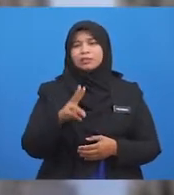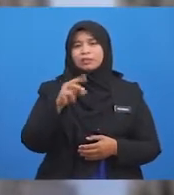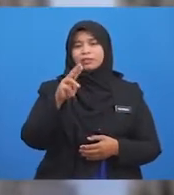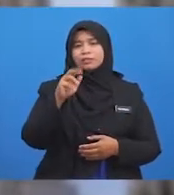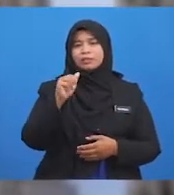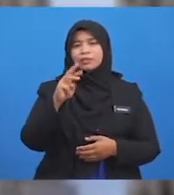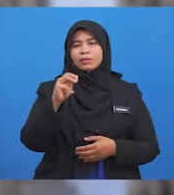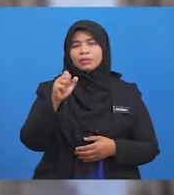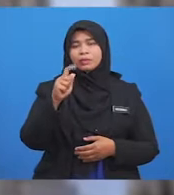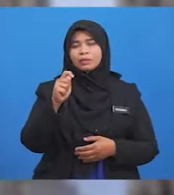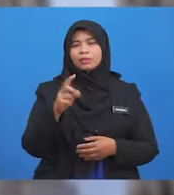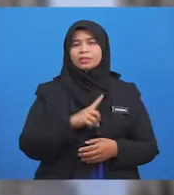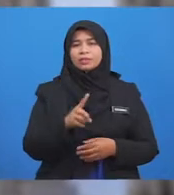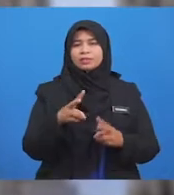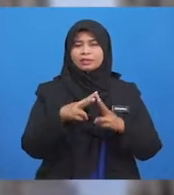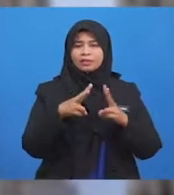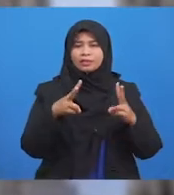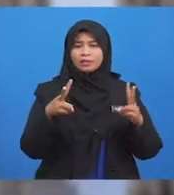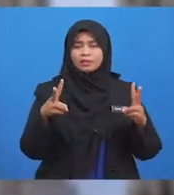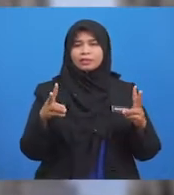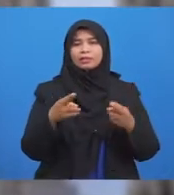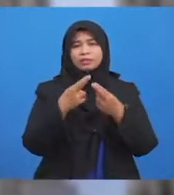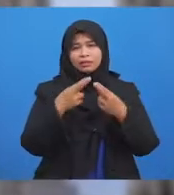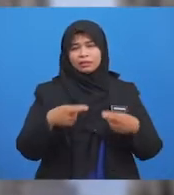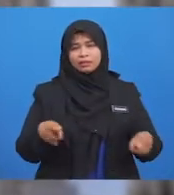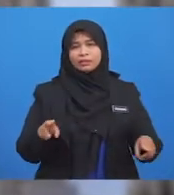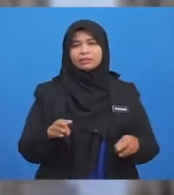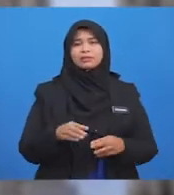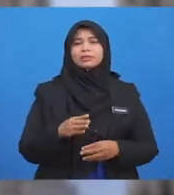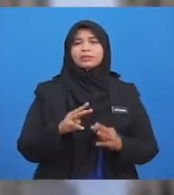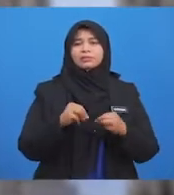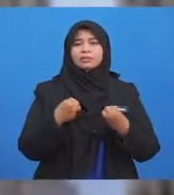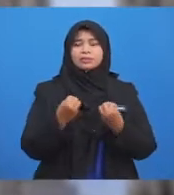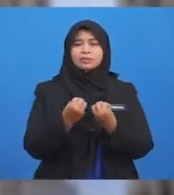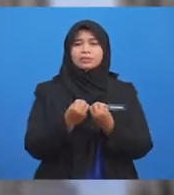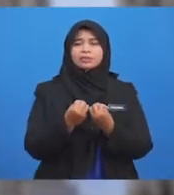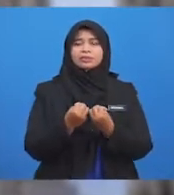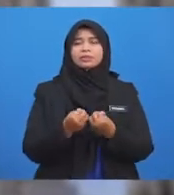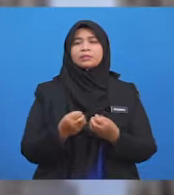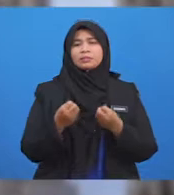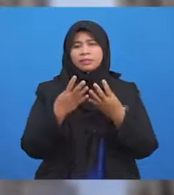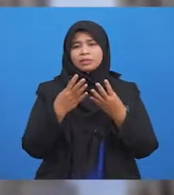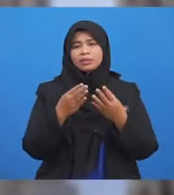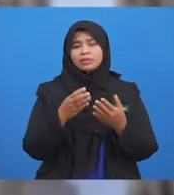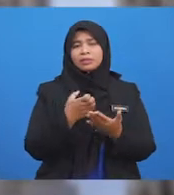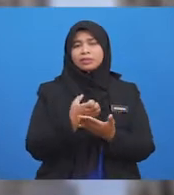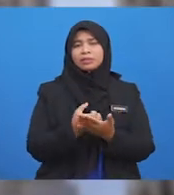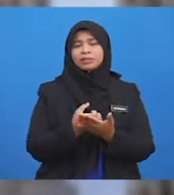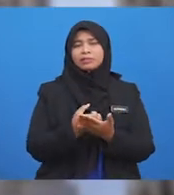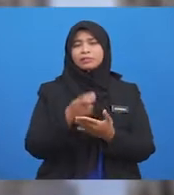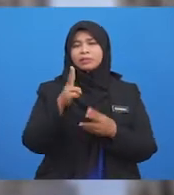Islam Sangat Mengharmonikan Masyarakat Meledakkan Ekonomi Umah Bukan